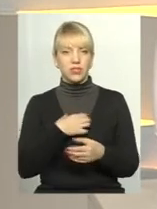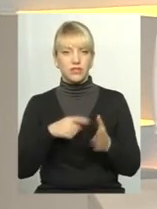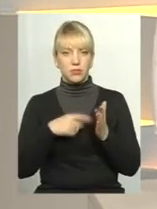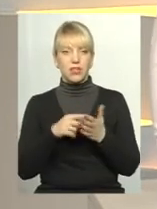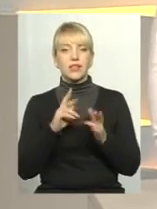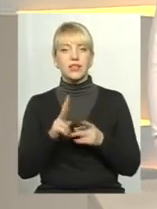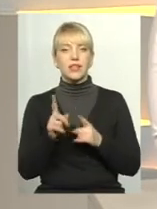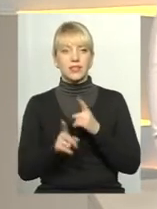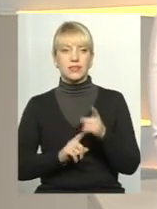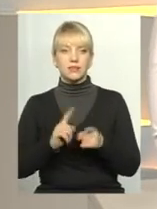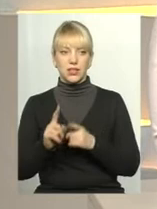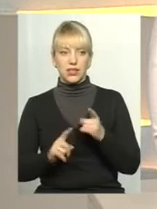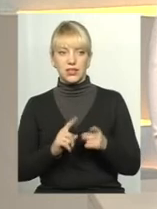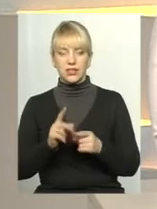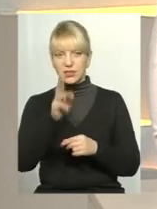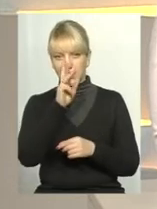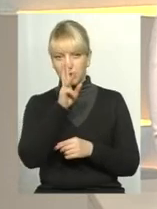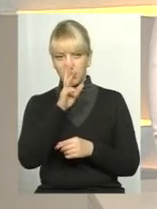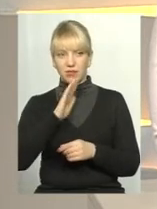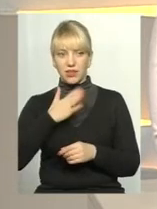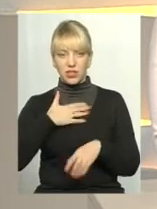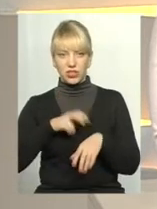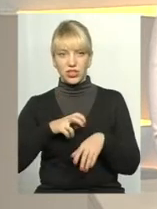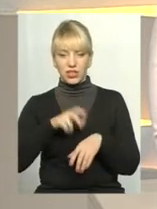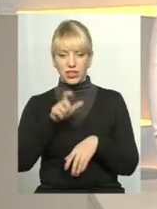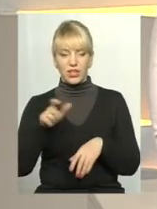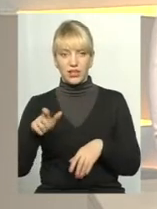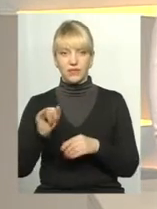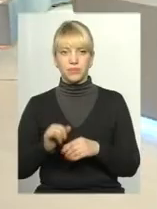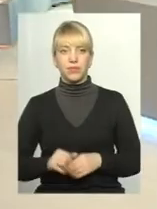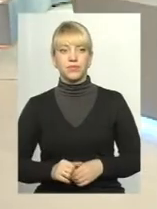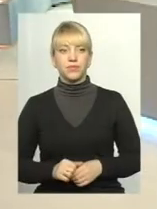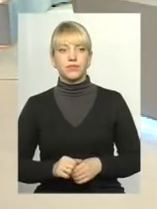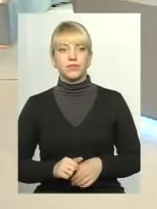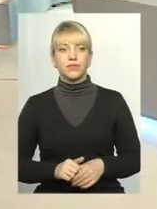як зміниться все ж таки заробітня платня наших лікарів і медичних працівників?